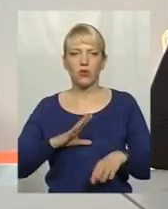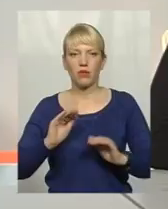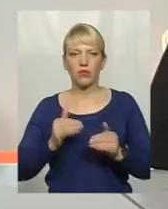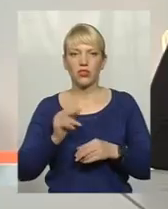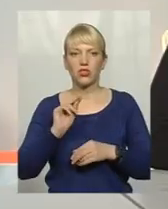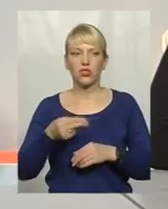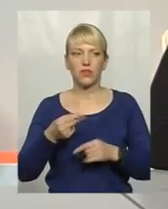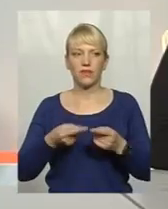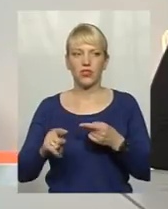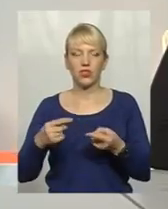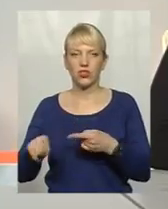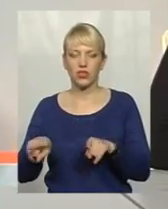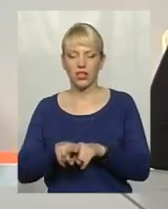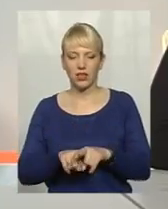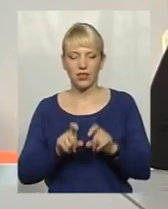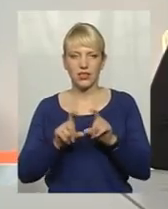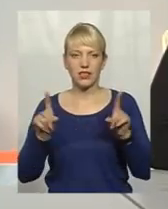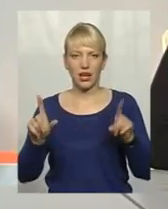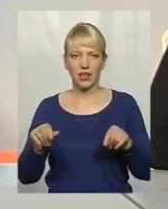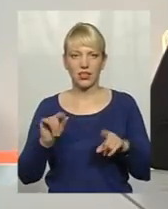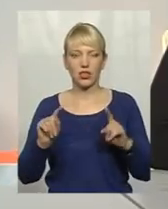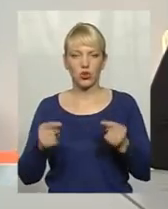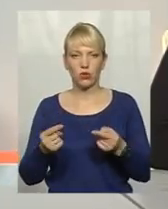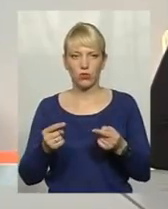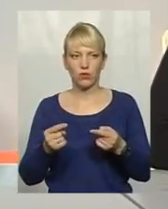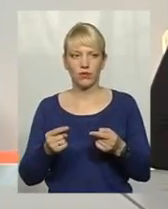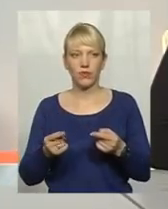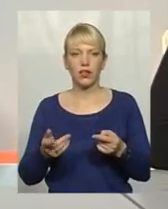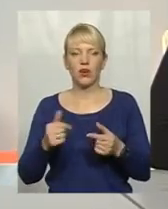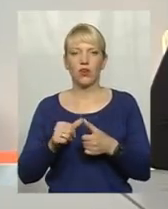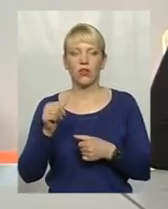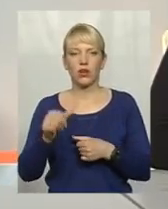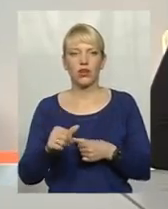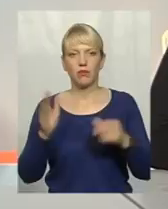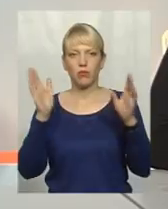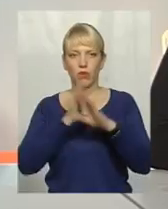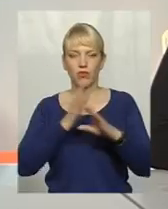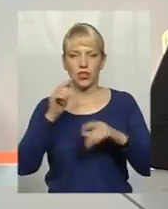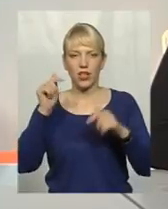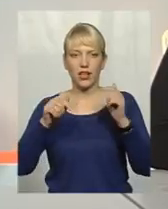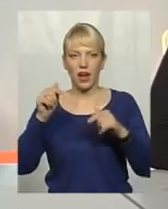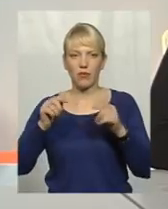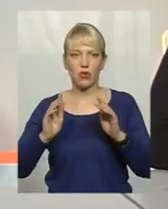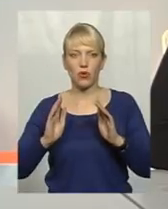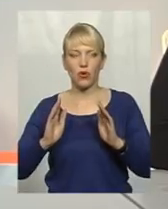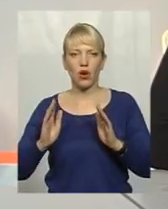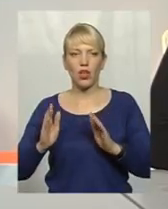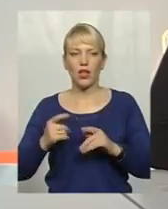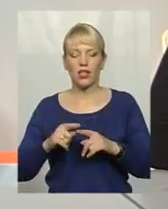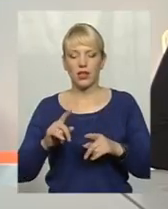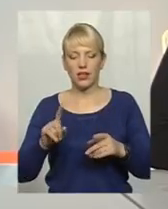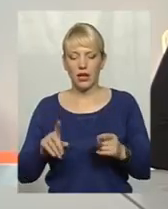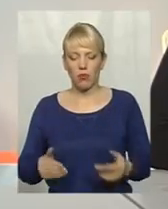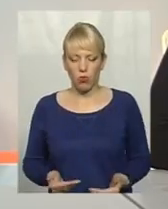інших таких закладах. І тому, крім повітряно-крапельного, такий побутово